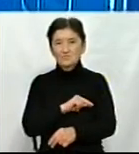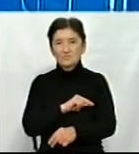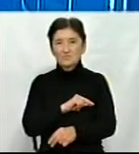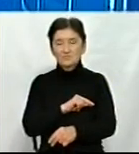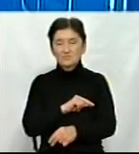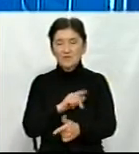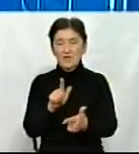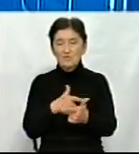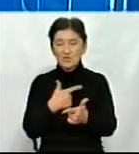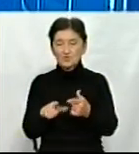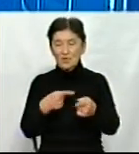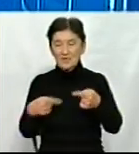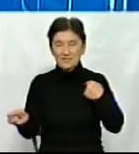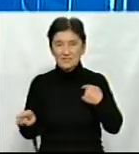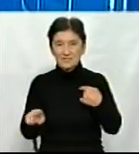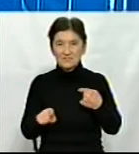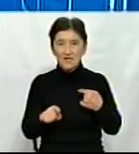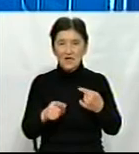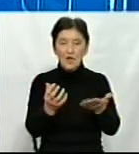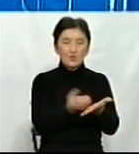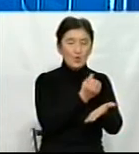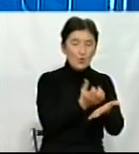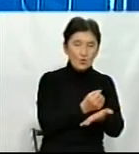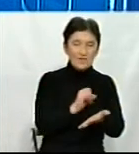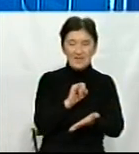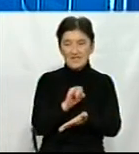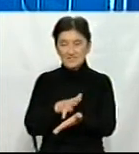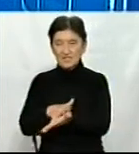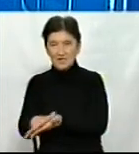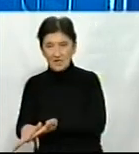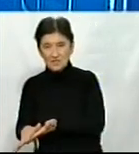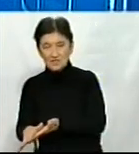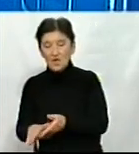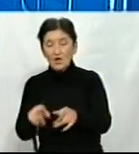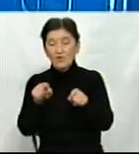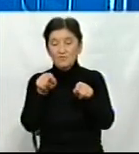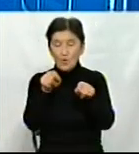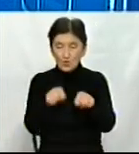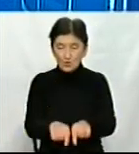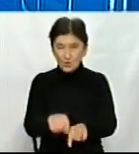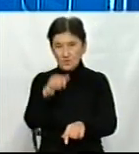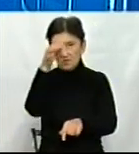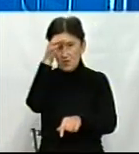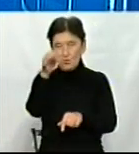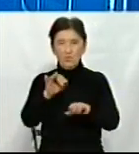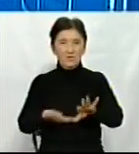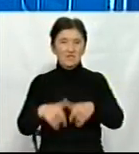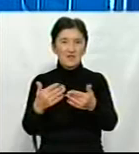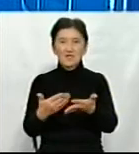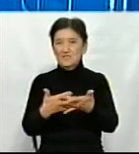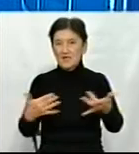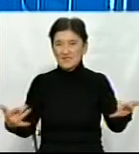між доходами і затратами, і отримати прибуток. І ось тут якраз аграрна наука і пропонує різні варіанти.